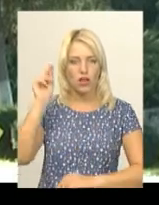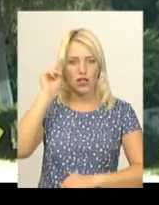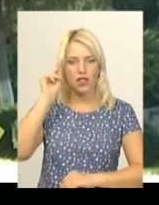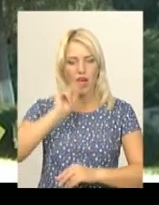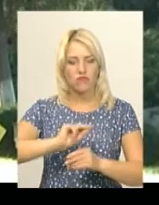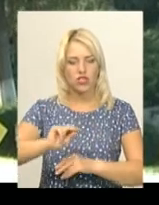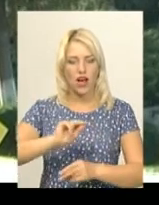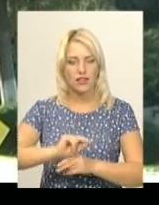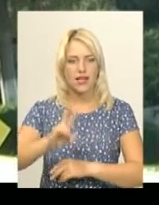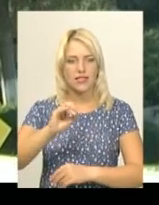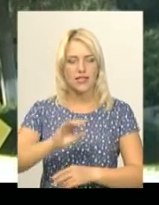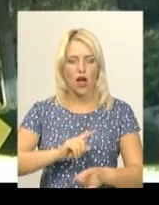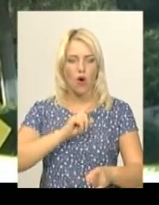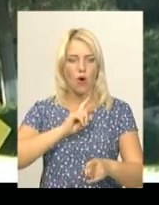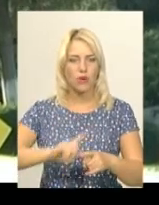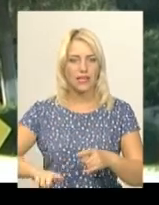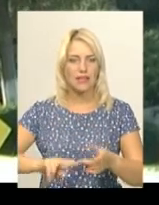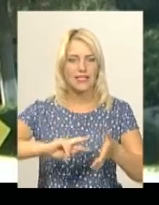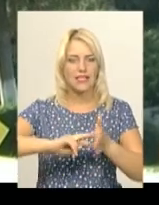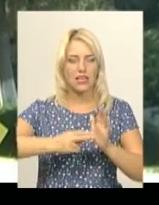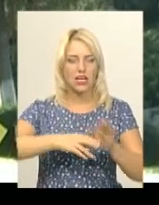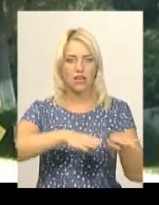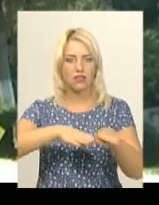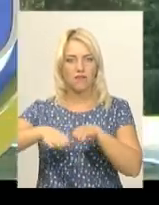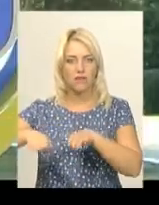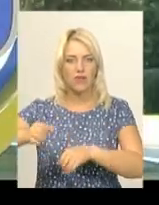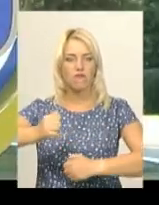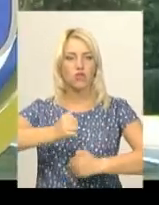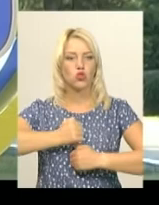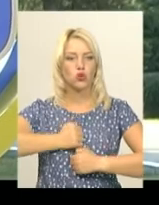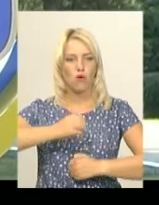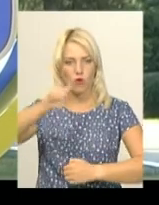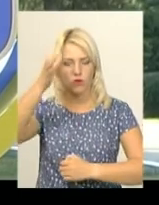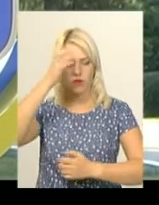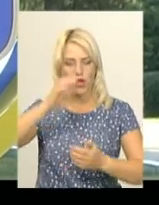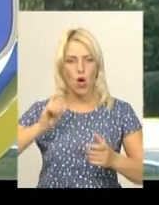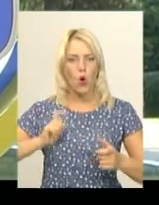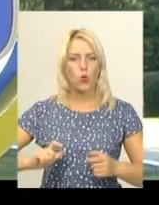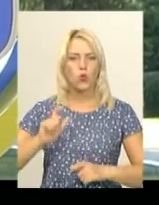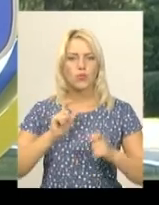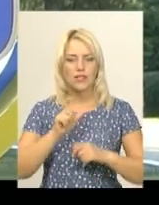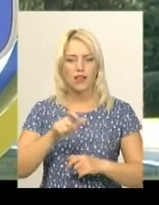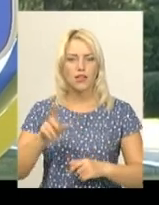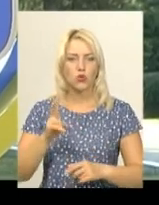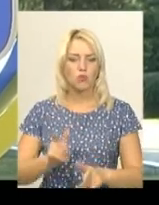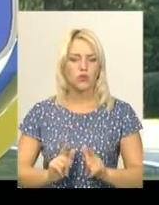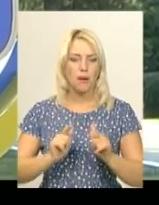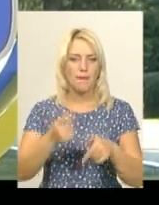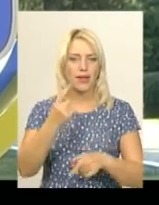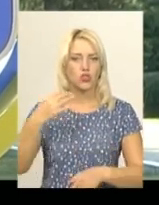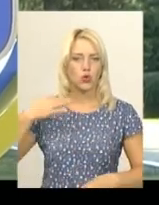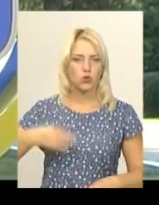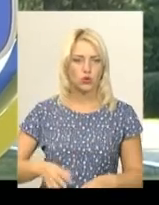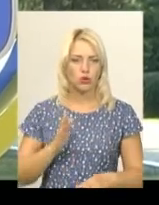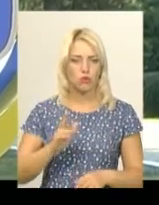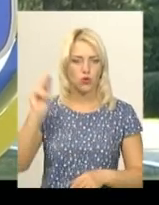оперативно-стратегічним рівнем військової освіти. Курсанти, які поступили на перший курс, будуть навчатись по